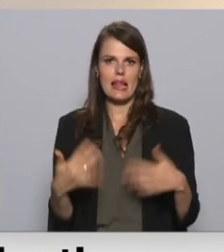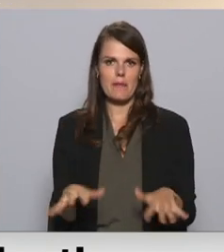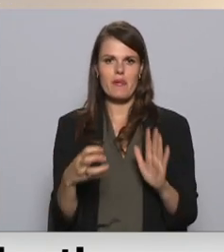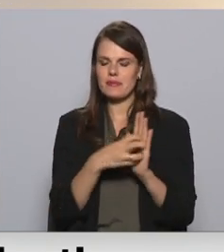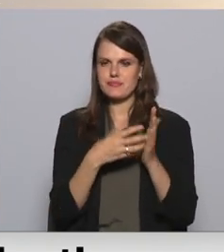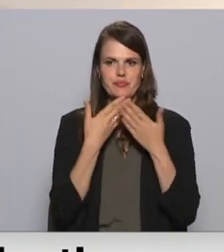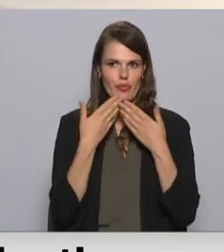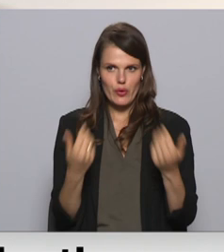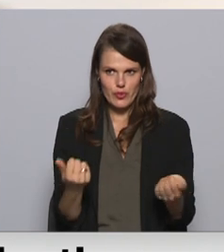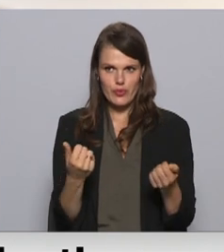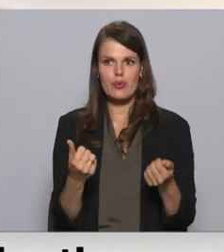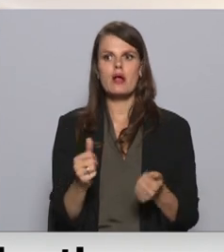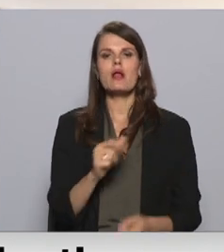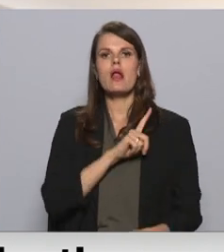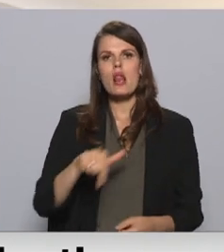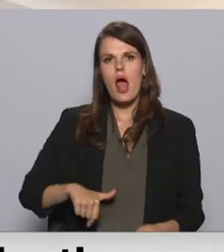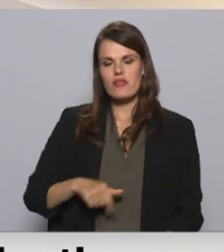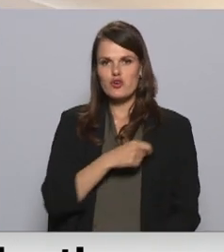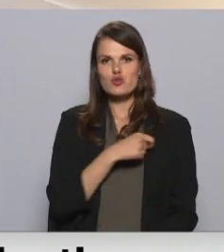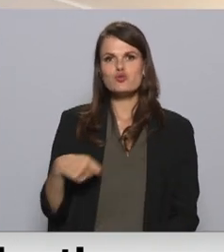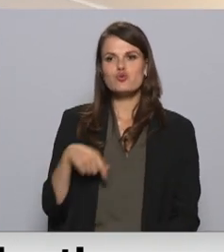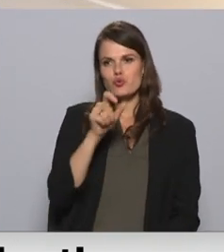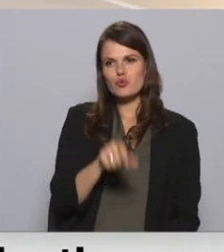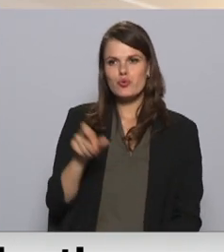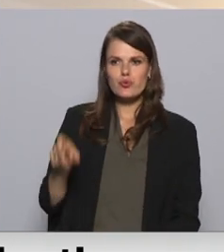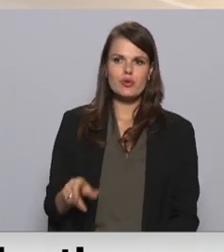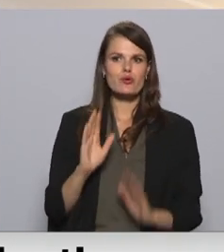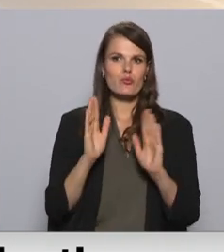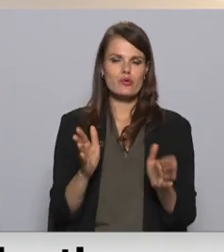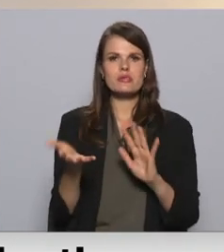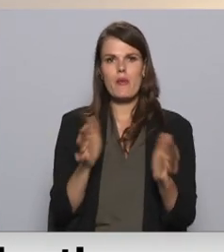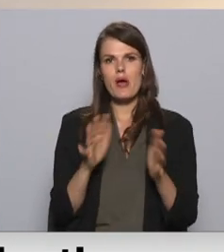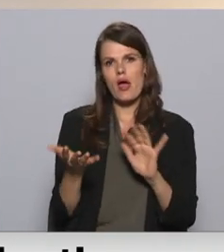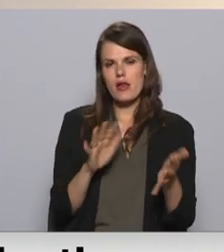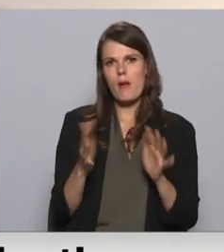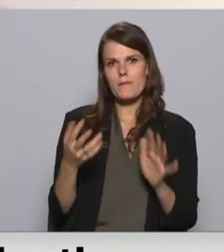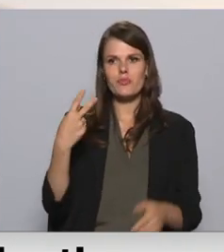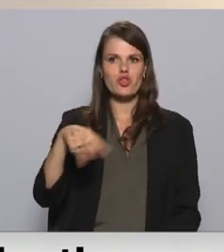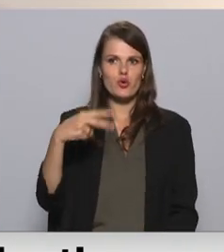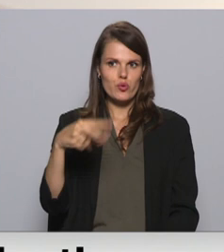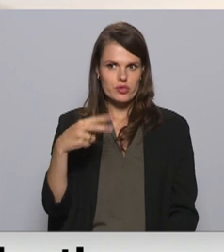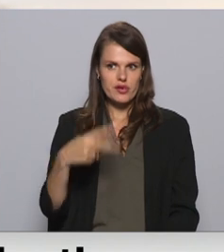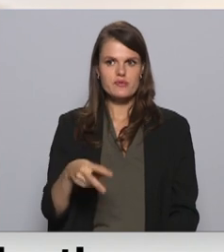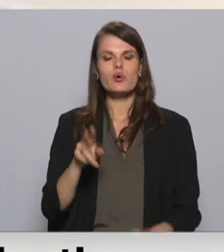pārsmēmošanas certifikāti. Latvijas studentis būs apmēram 20